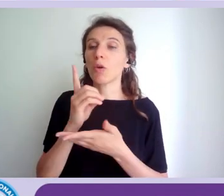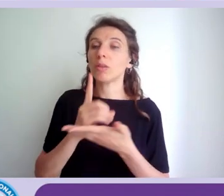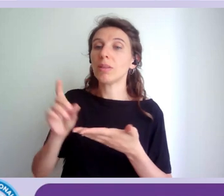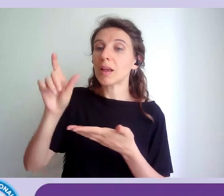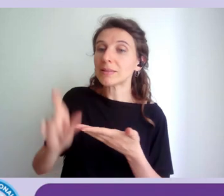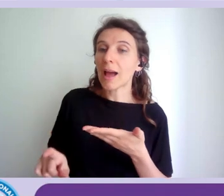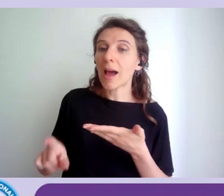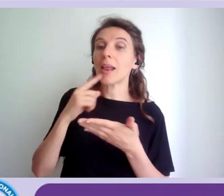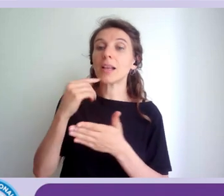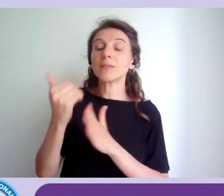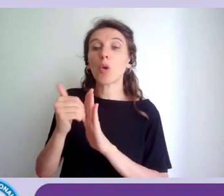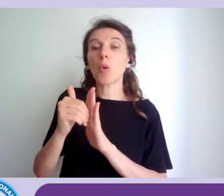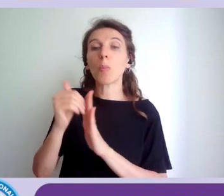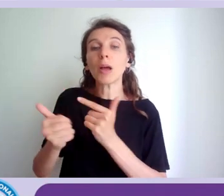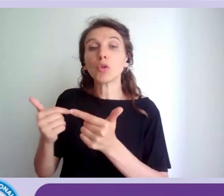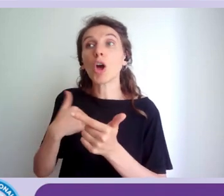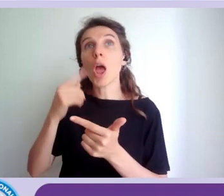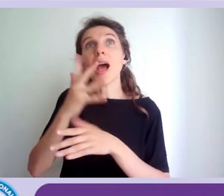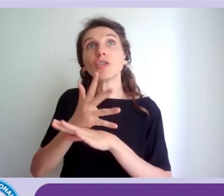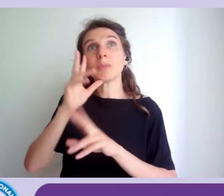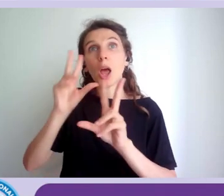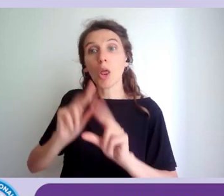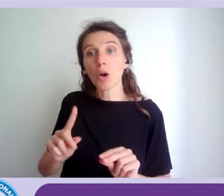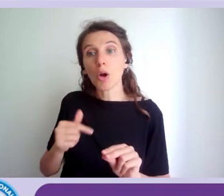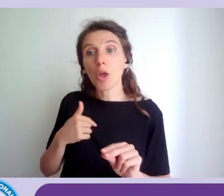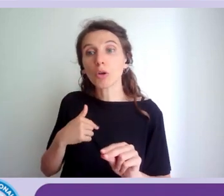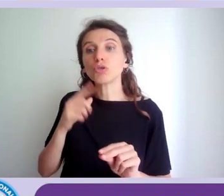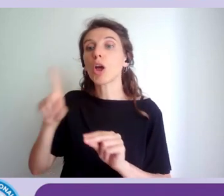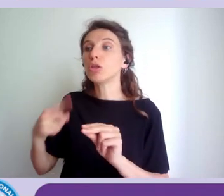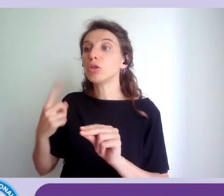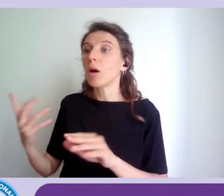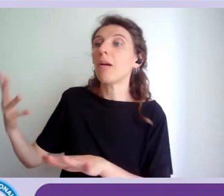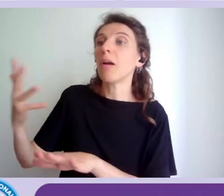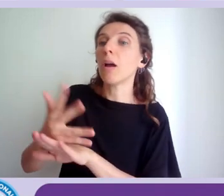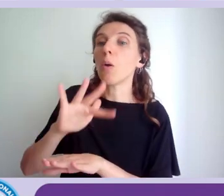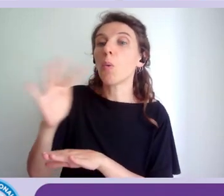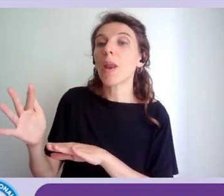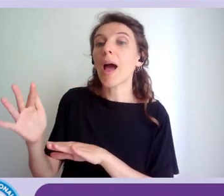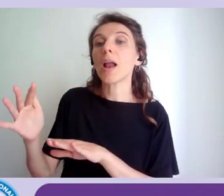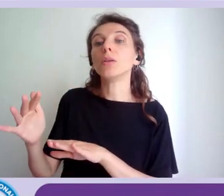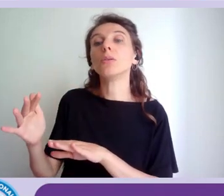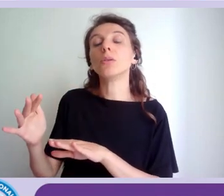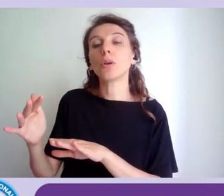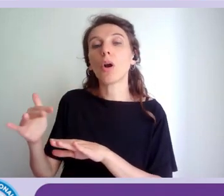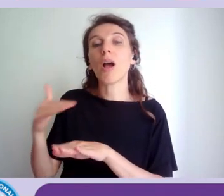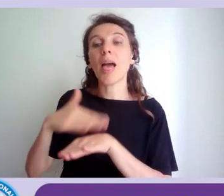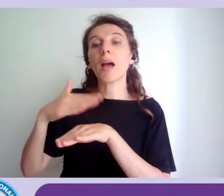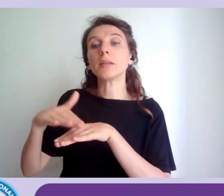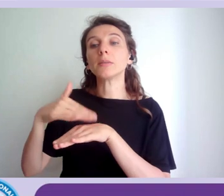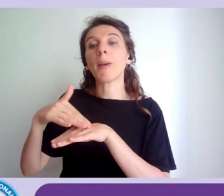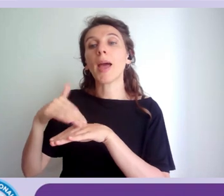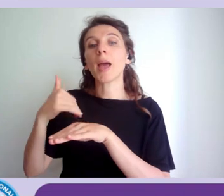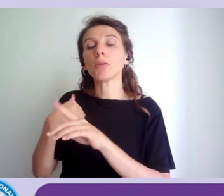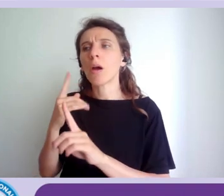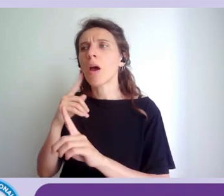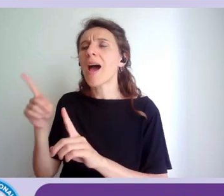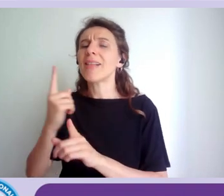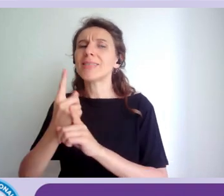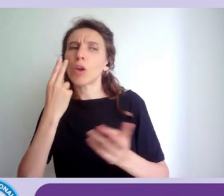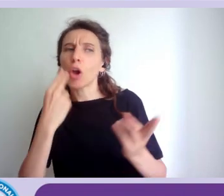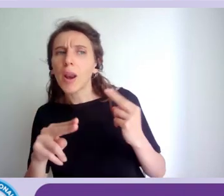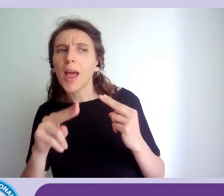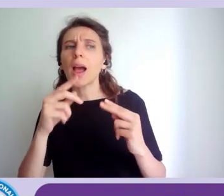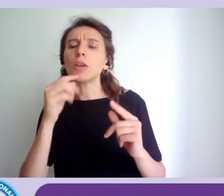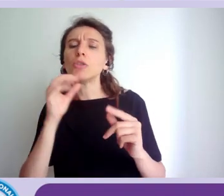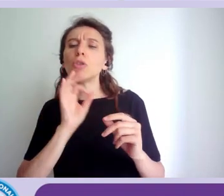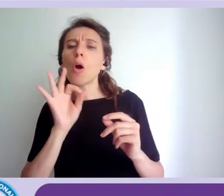che non conoscono l'accessibilità e poi interviene un web accessibility expert per indicarli cosa correggere e in molti